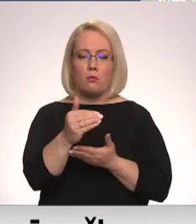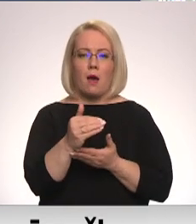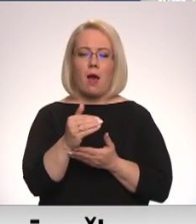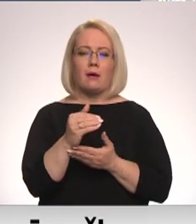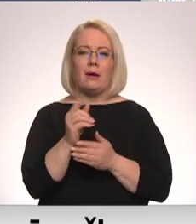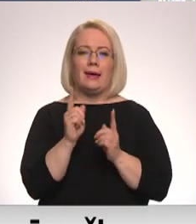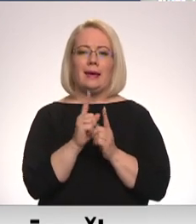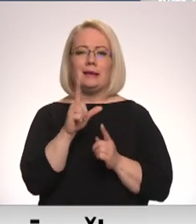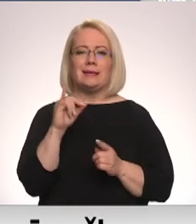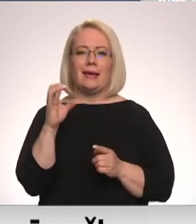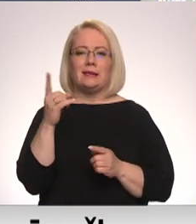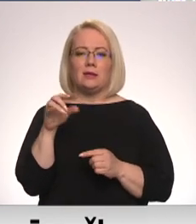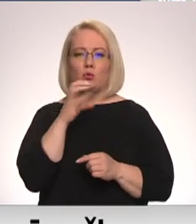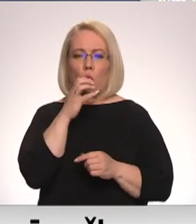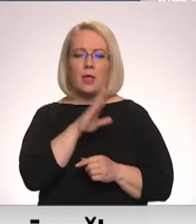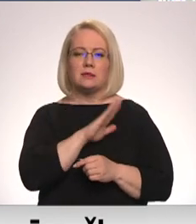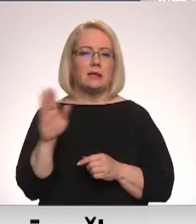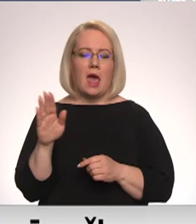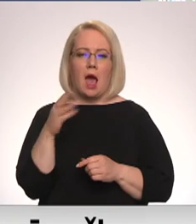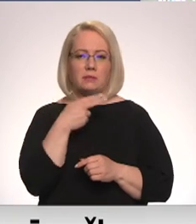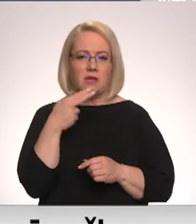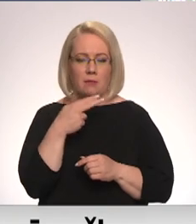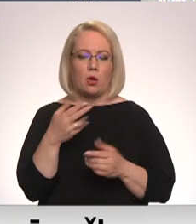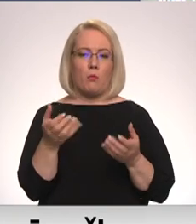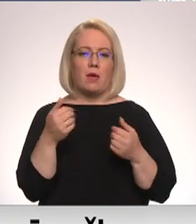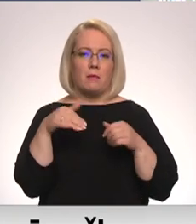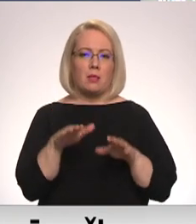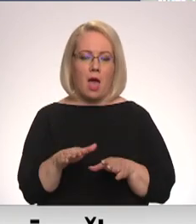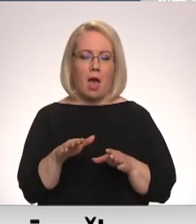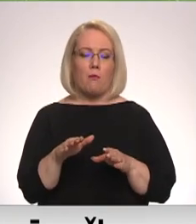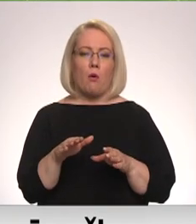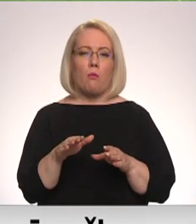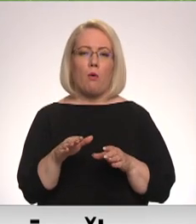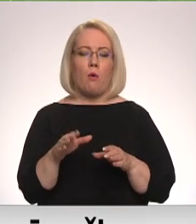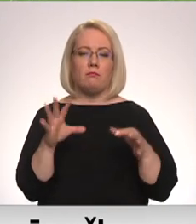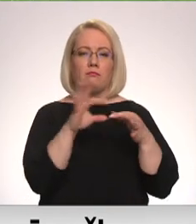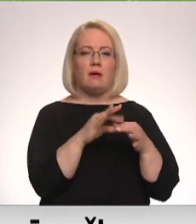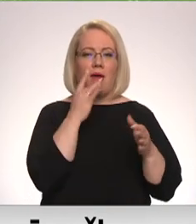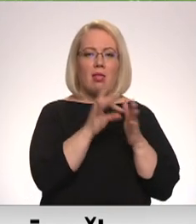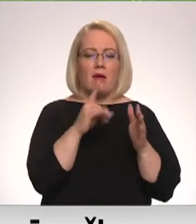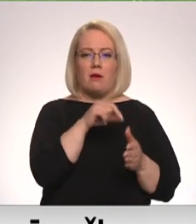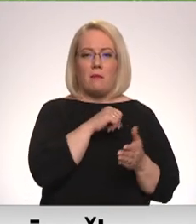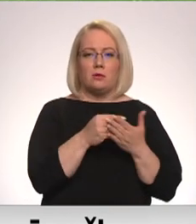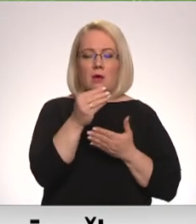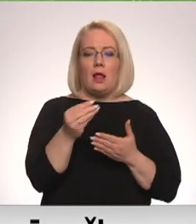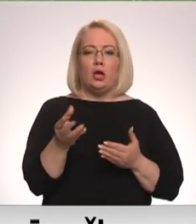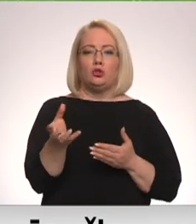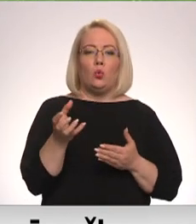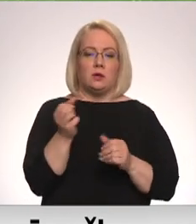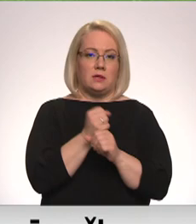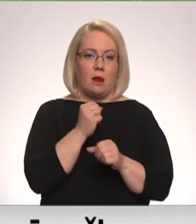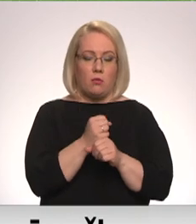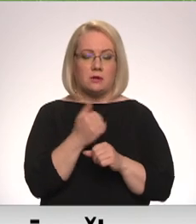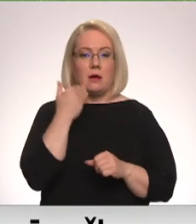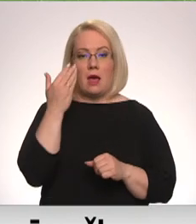neapsaimnieko, mēs pieņemam lēmumu pārslēgt uz sev elektrību, lai tas sūkņus vispār darbojās. Brīdī, kad mēs